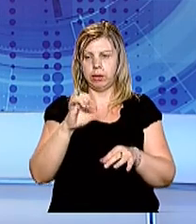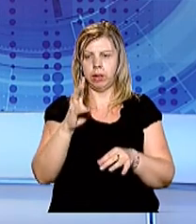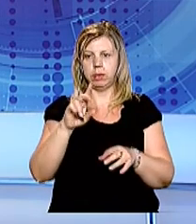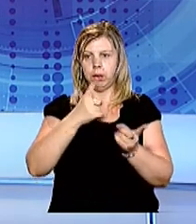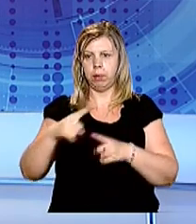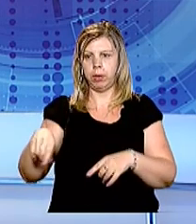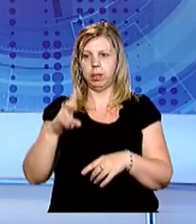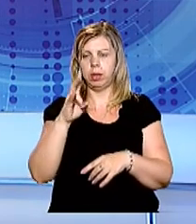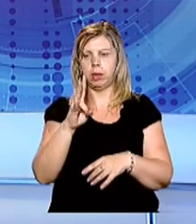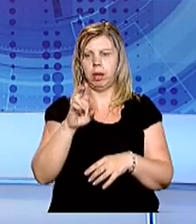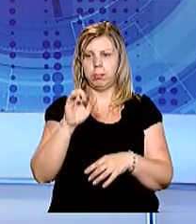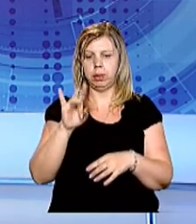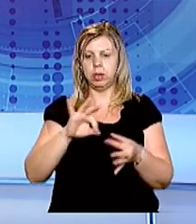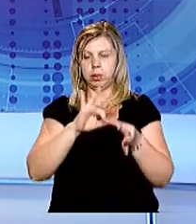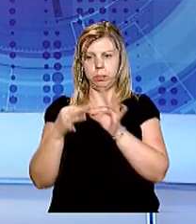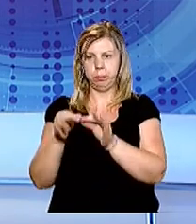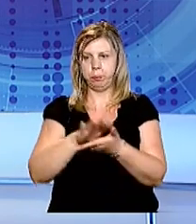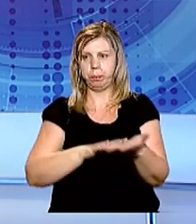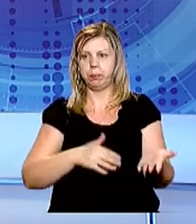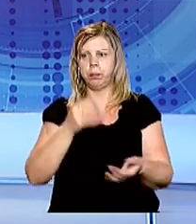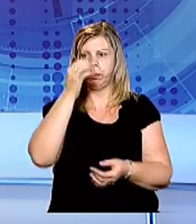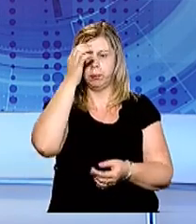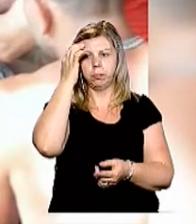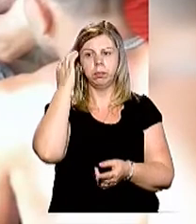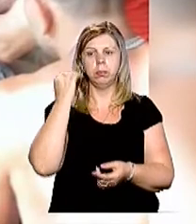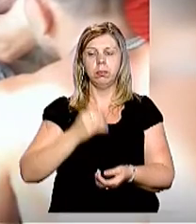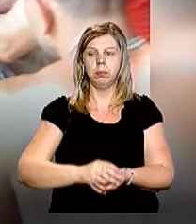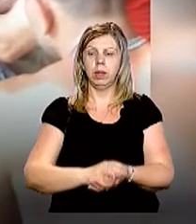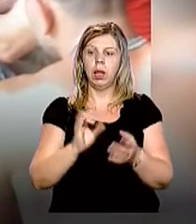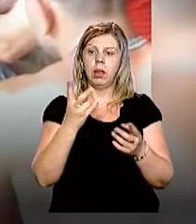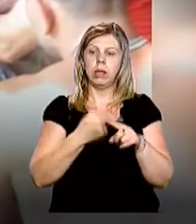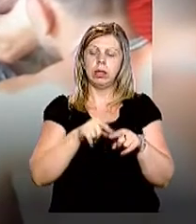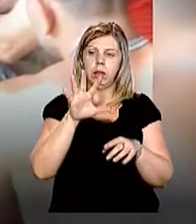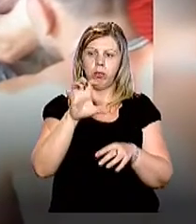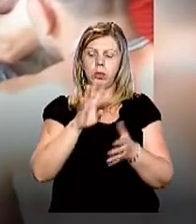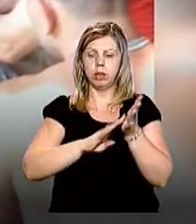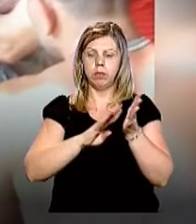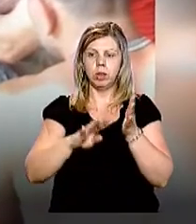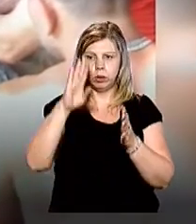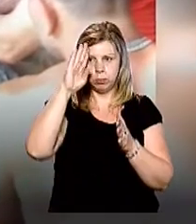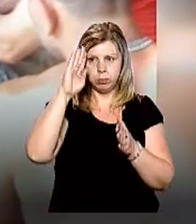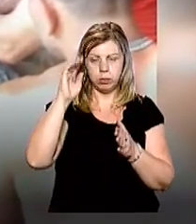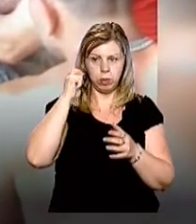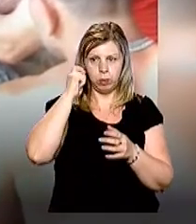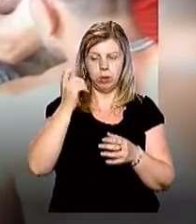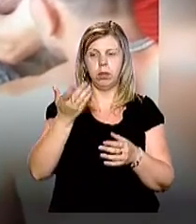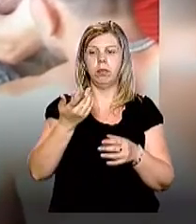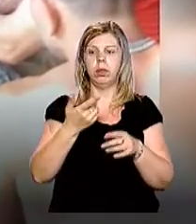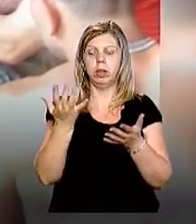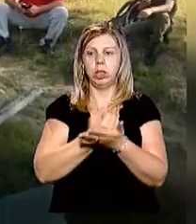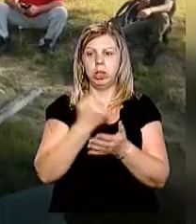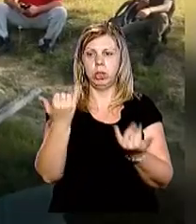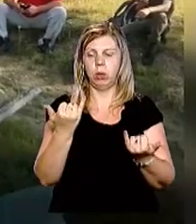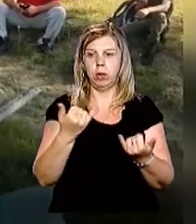Закарпатті Наталія Батир. Докладніше далі. На цих фото 90-річний Василій з села Ростук, котрого